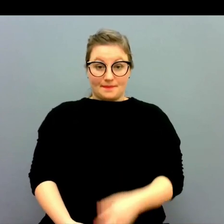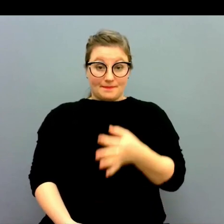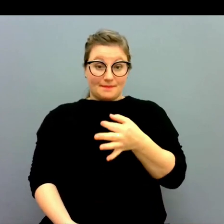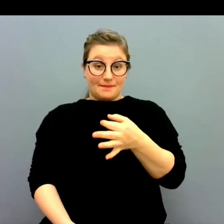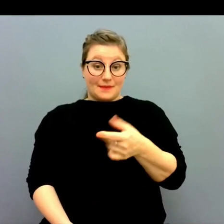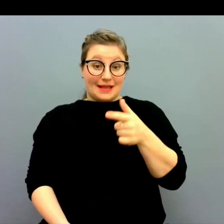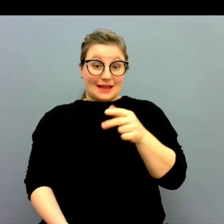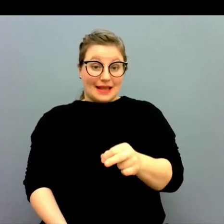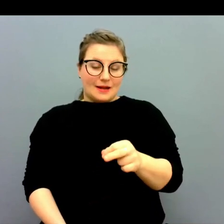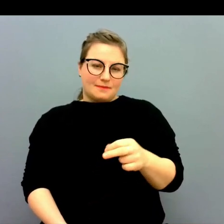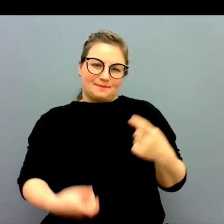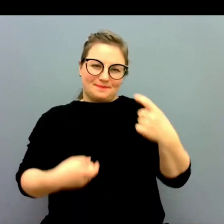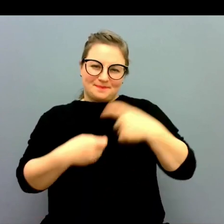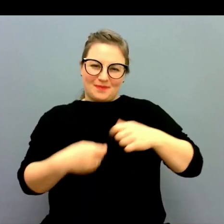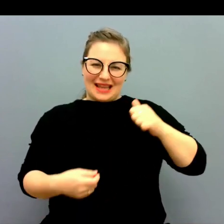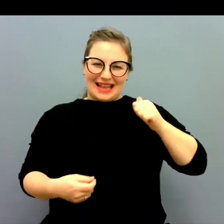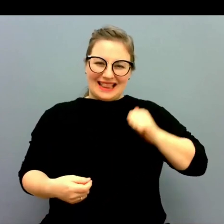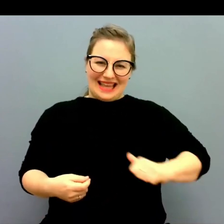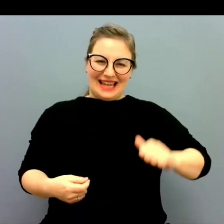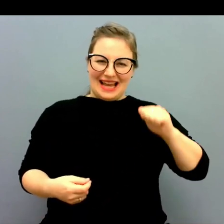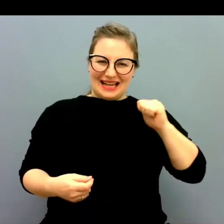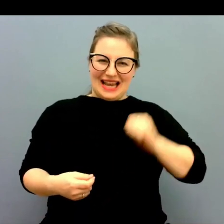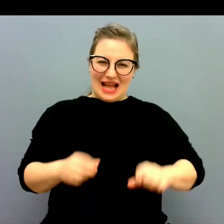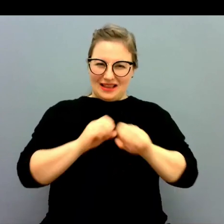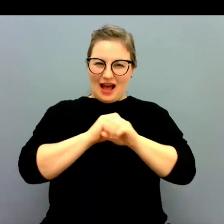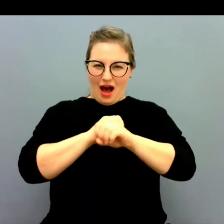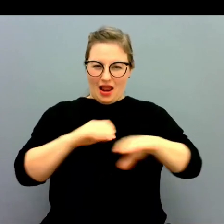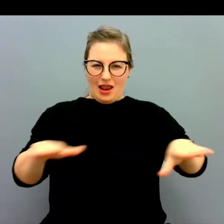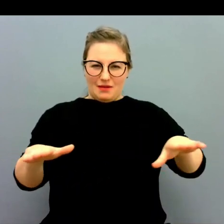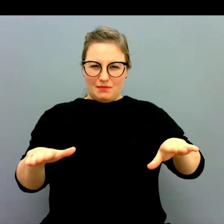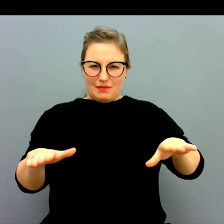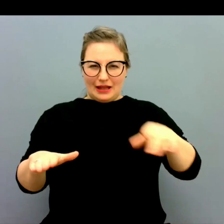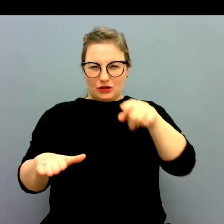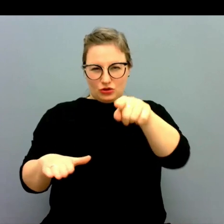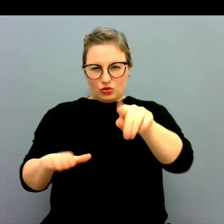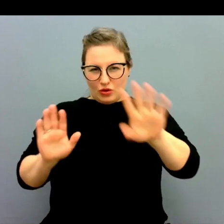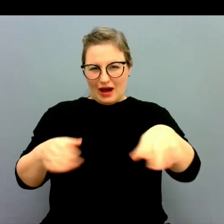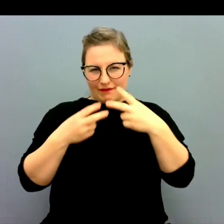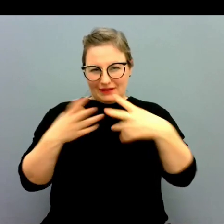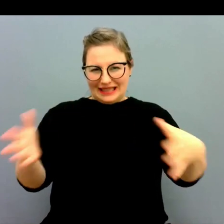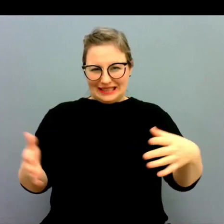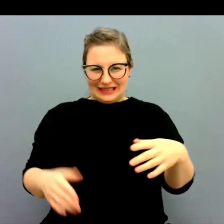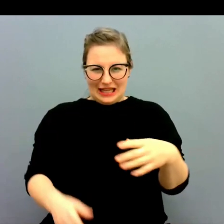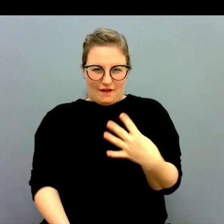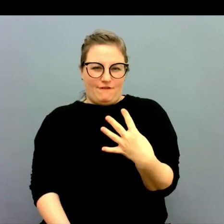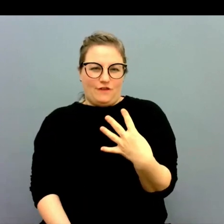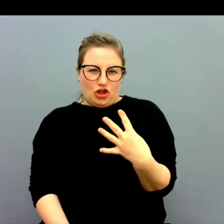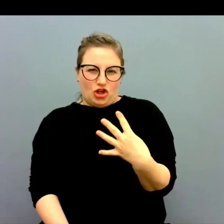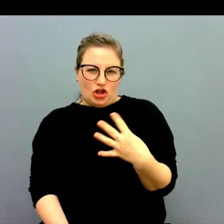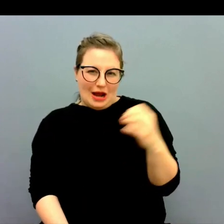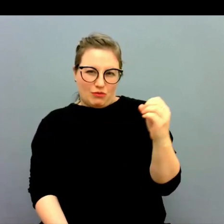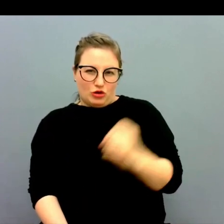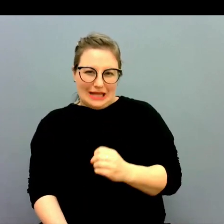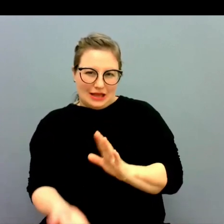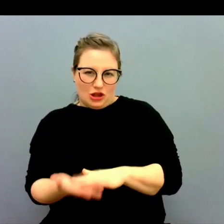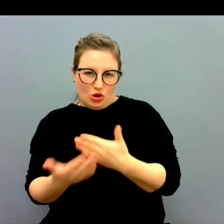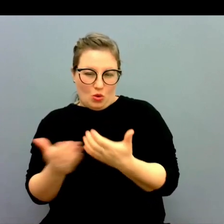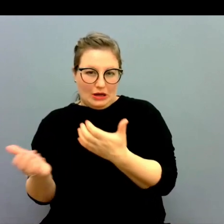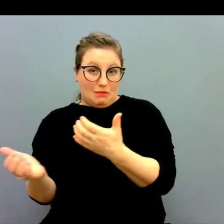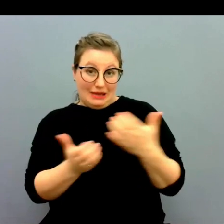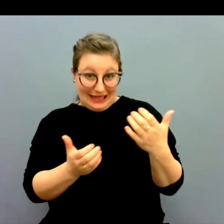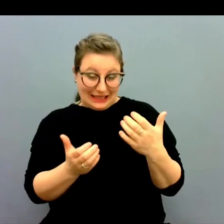Nej men om man börjar med så är tillgängligheten generellt då du presenterar här fyra procents